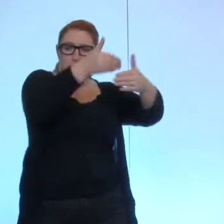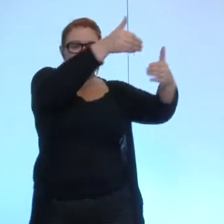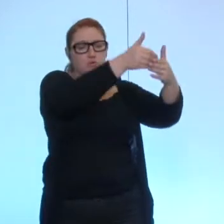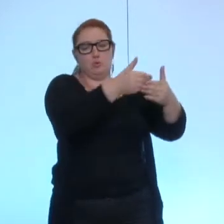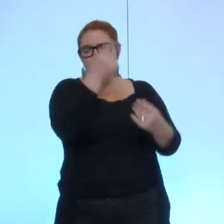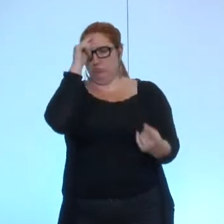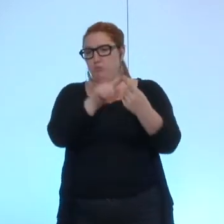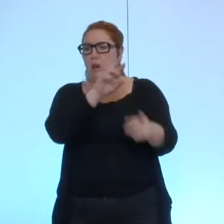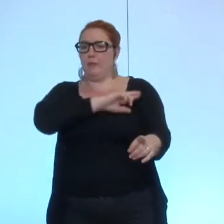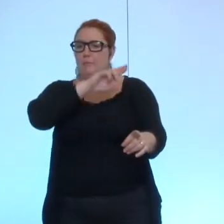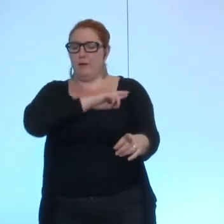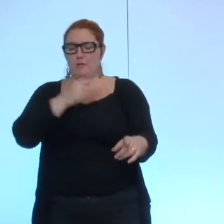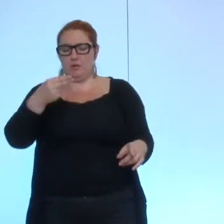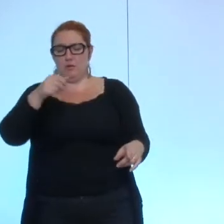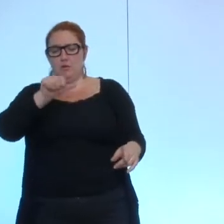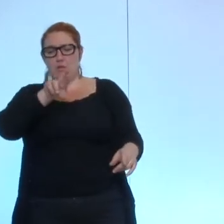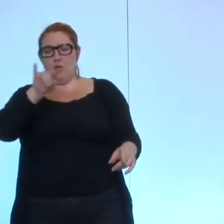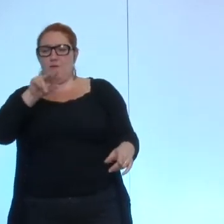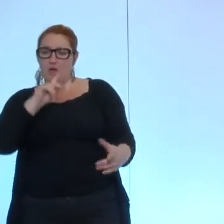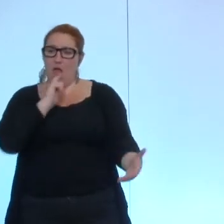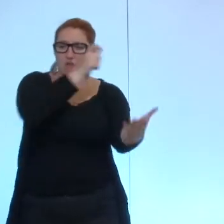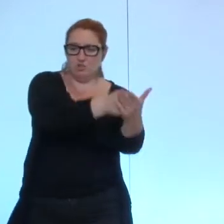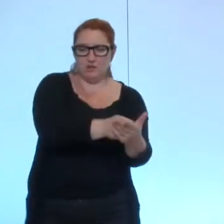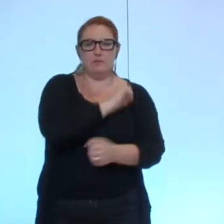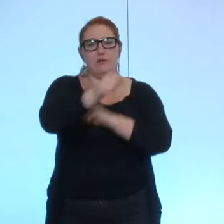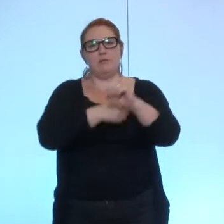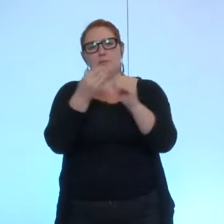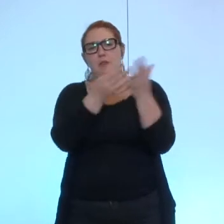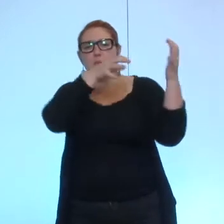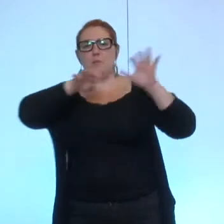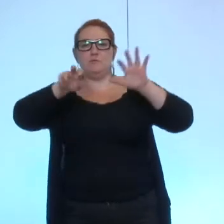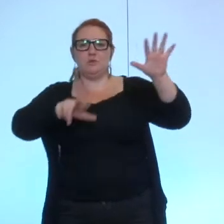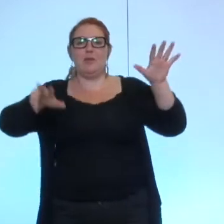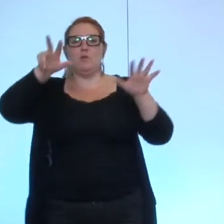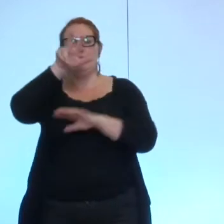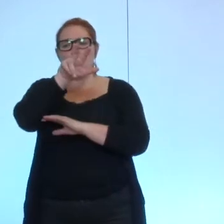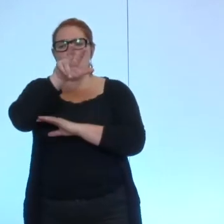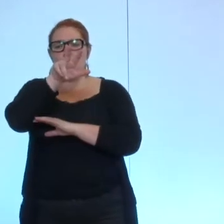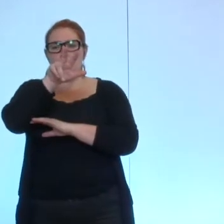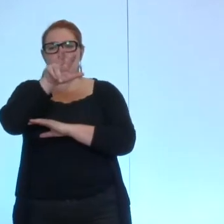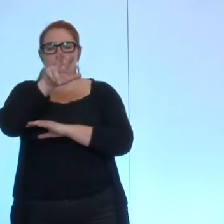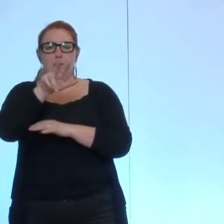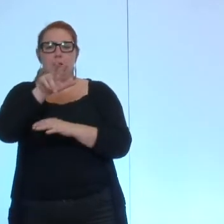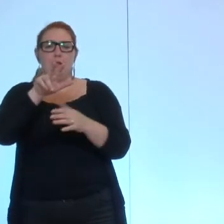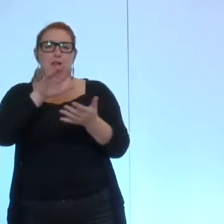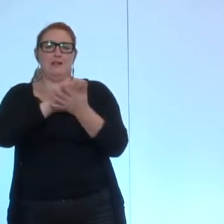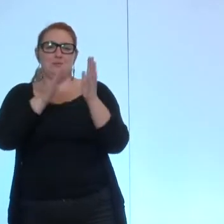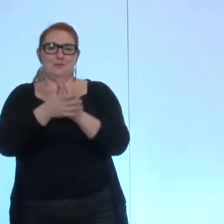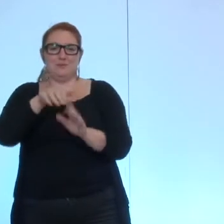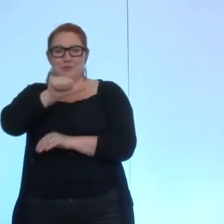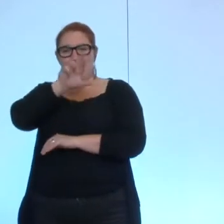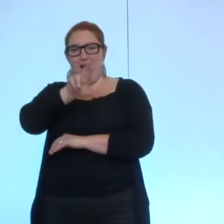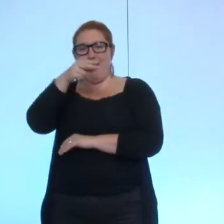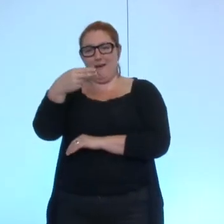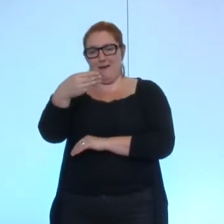il faut savoir qu'en 1983 l'association Armapa a construit la maison